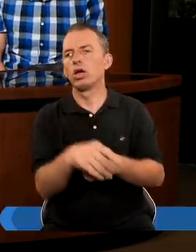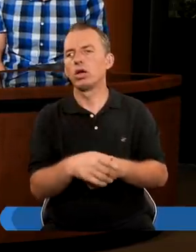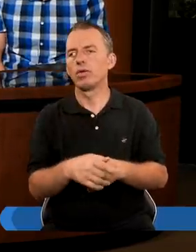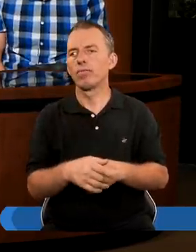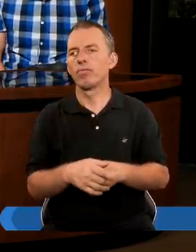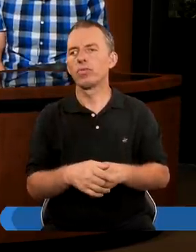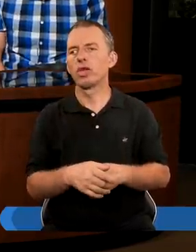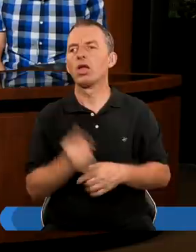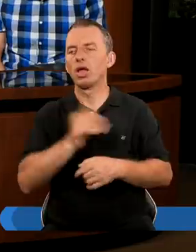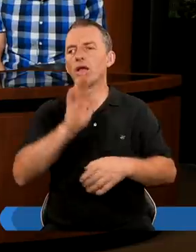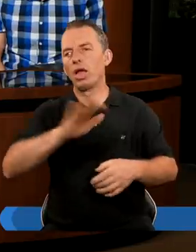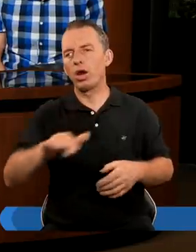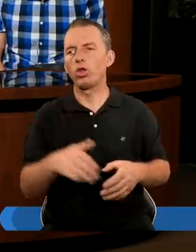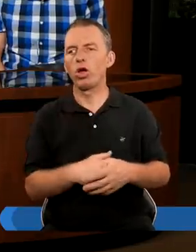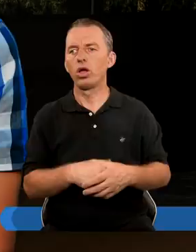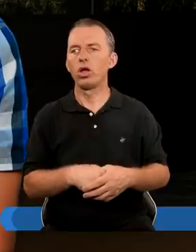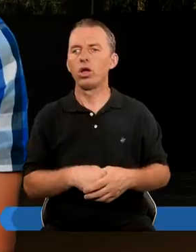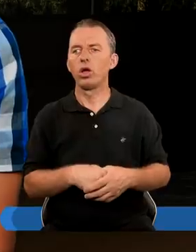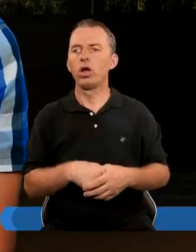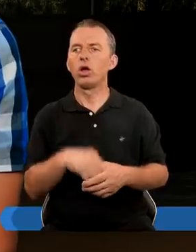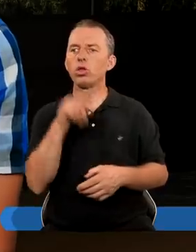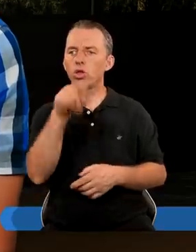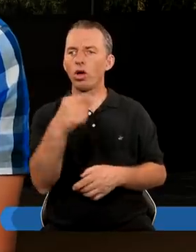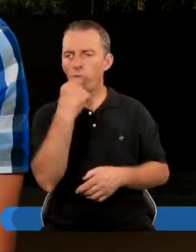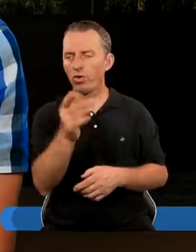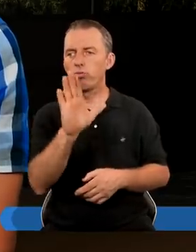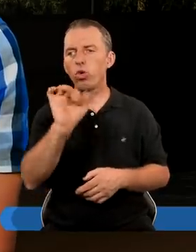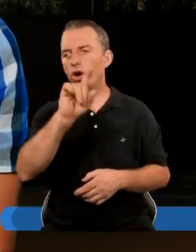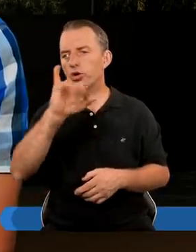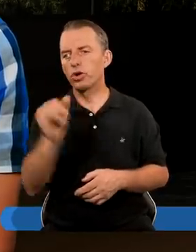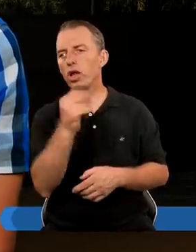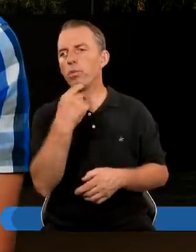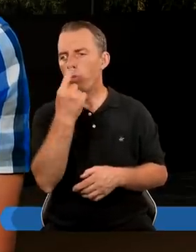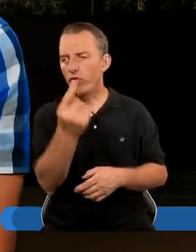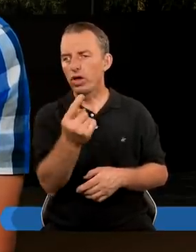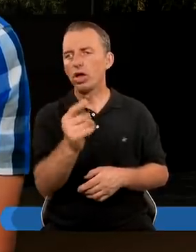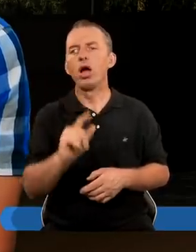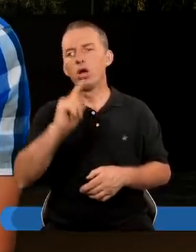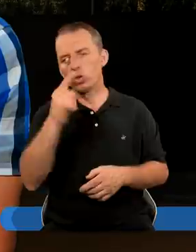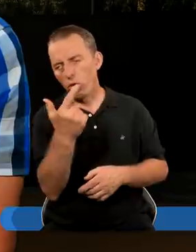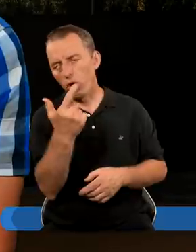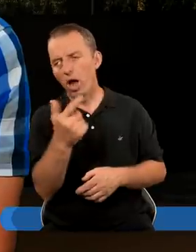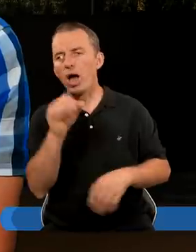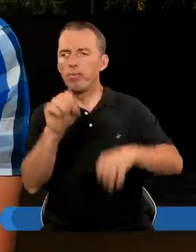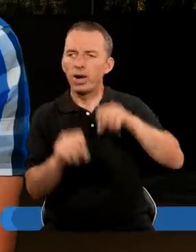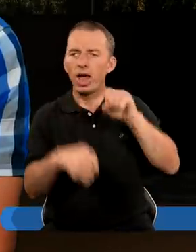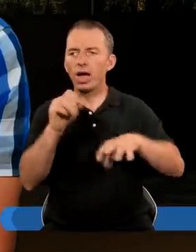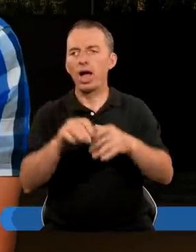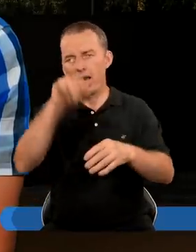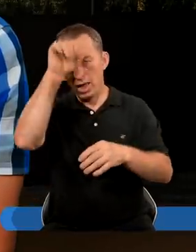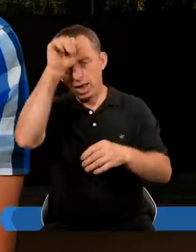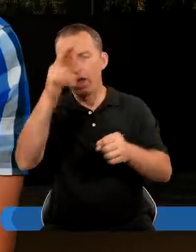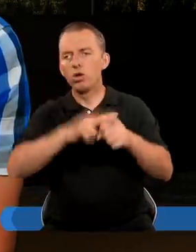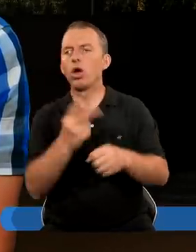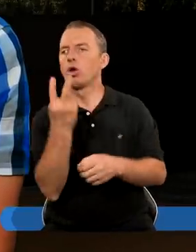Które aby Zwieść te narody To to o czym powiedział Błażej przed chwilą To była druga plaga egipska I to